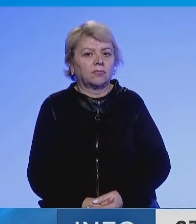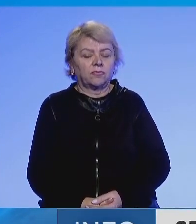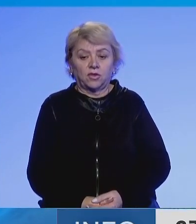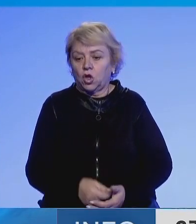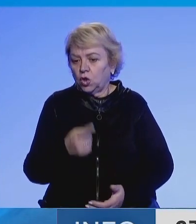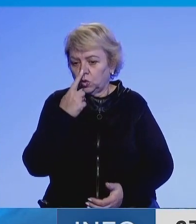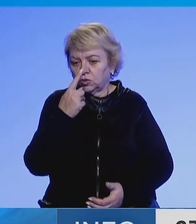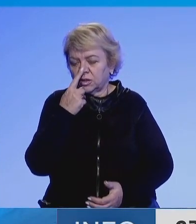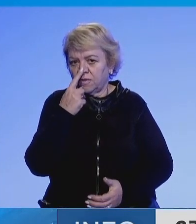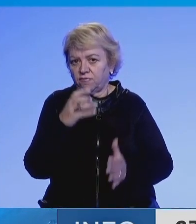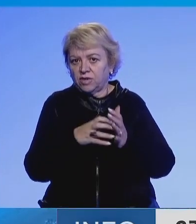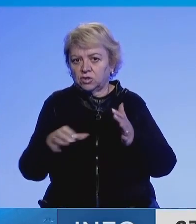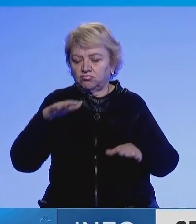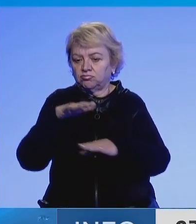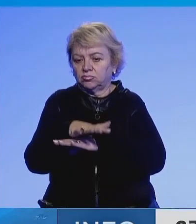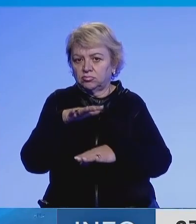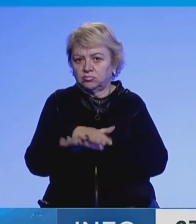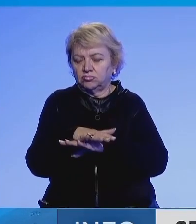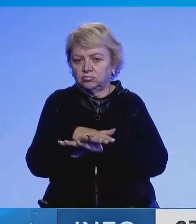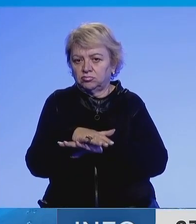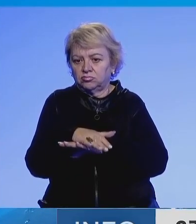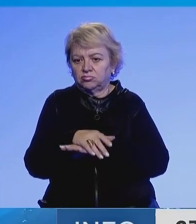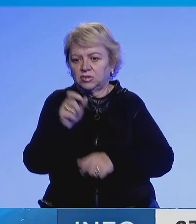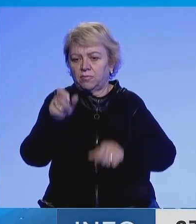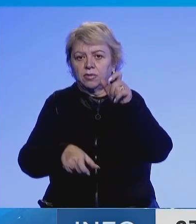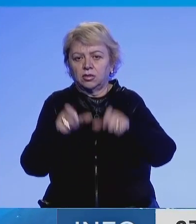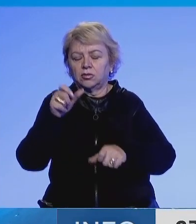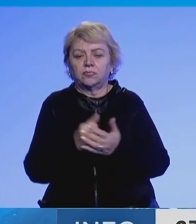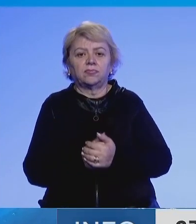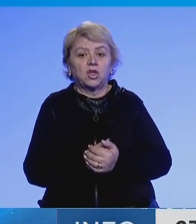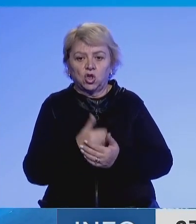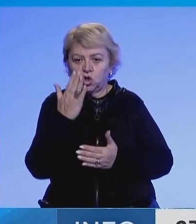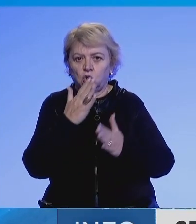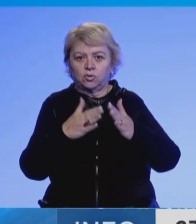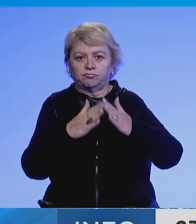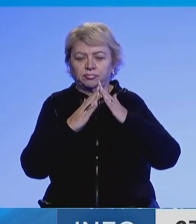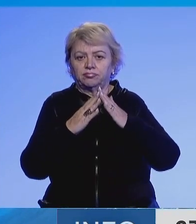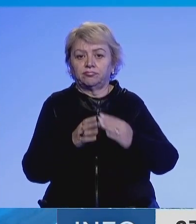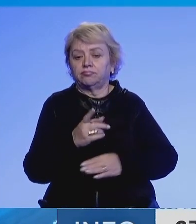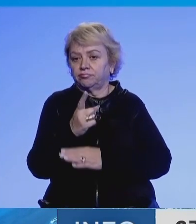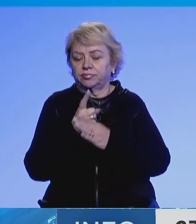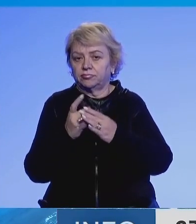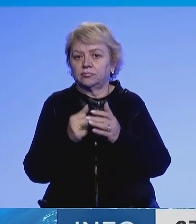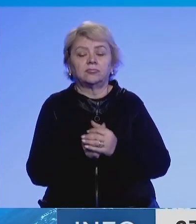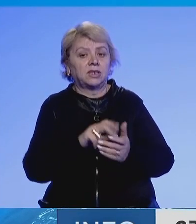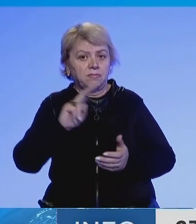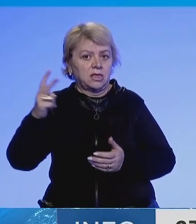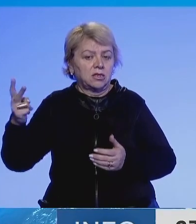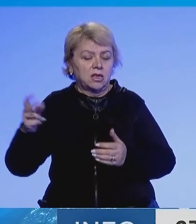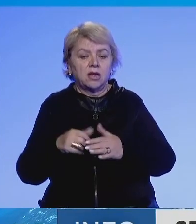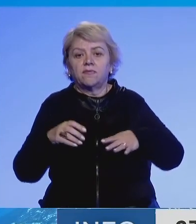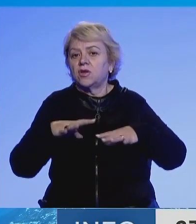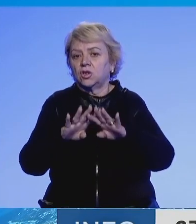Rusia ka vazhduar me sulme kunder csatësjeve civile në Ukrajinë, duke goditur një shkollë në rajonin Zaporizhja, si dhe pjesë tjera të